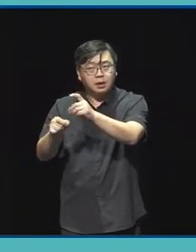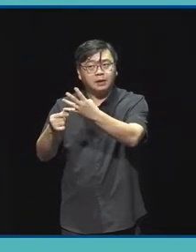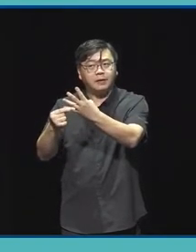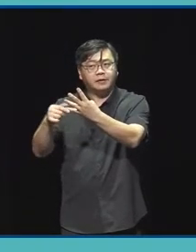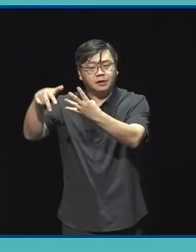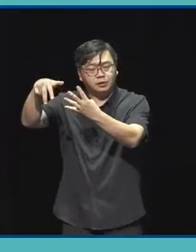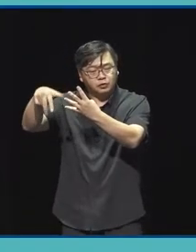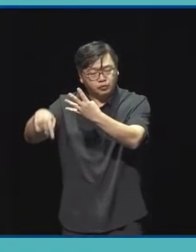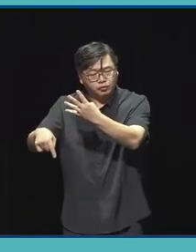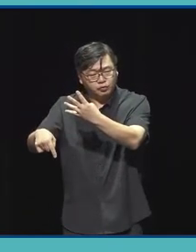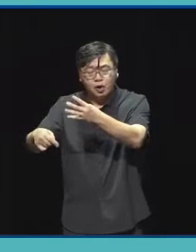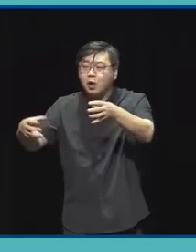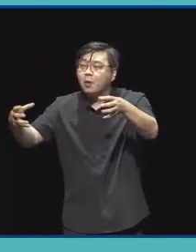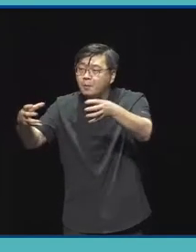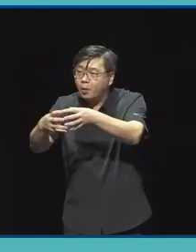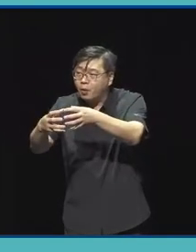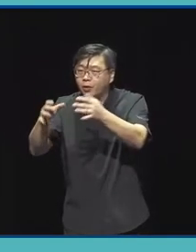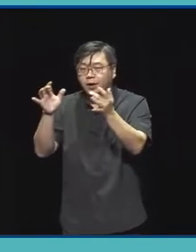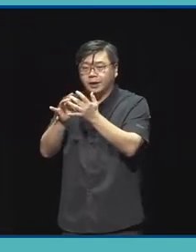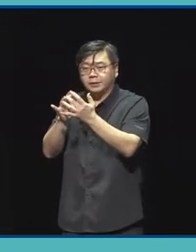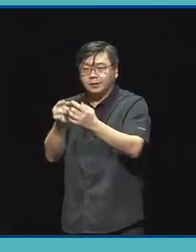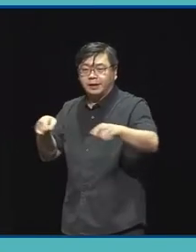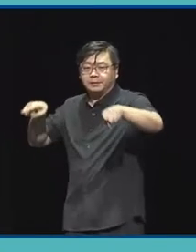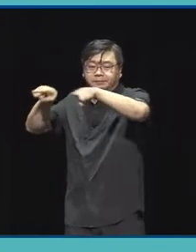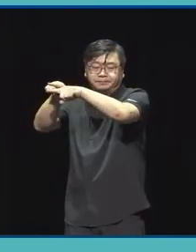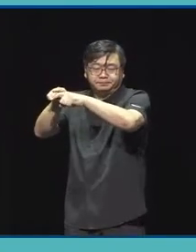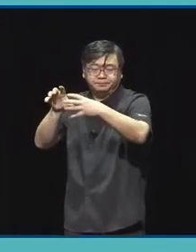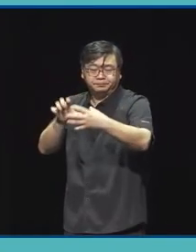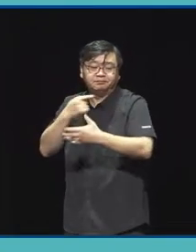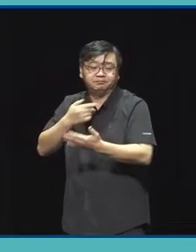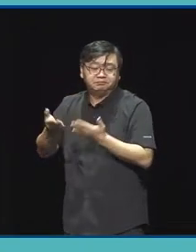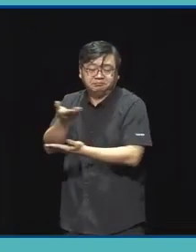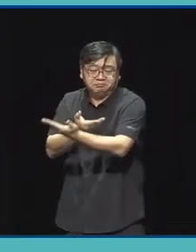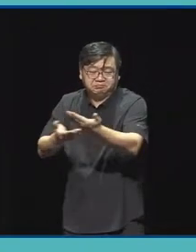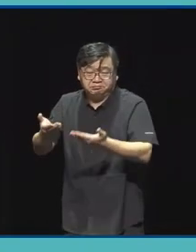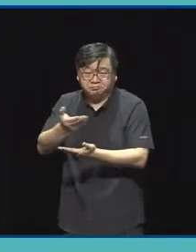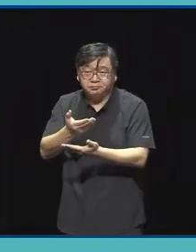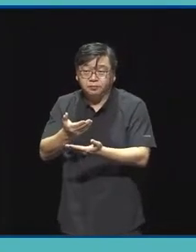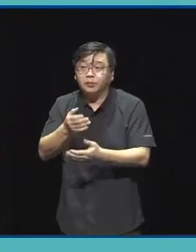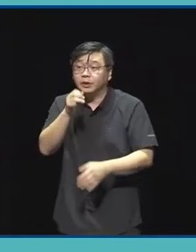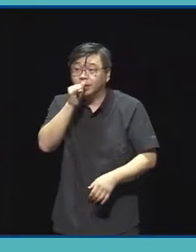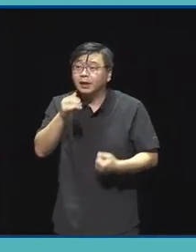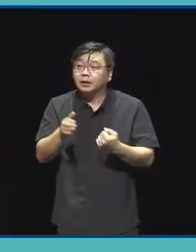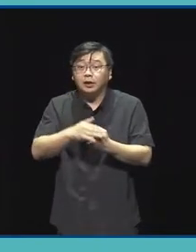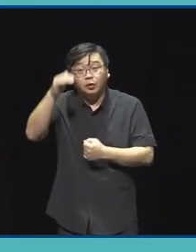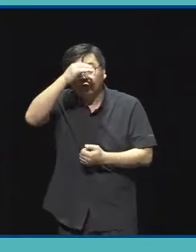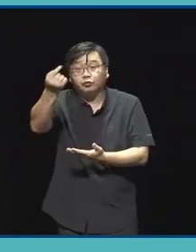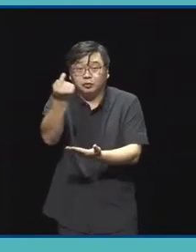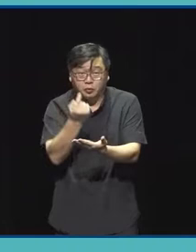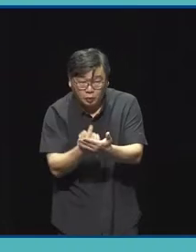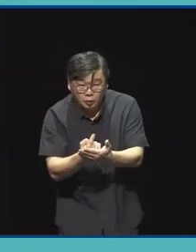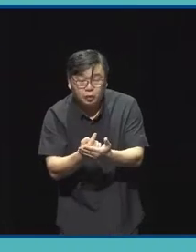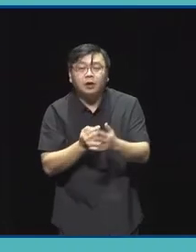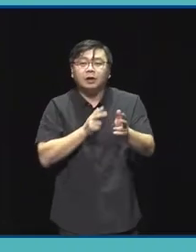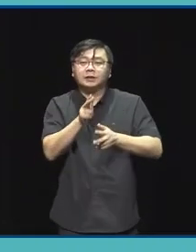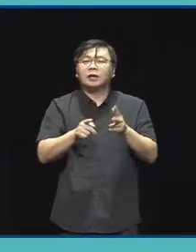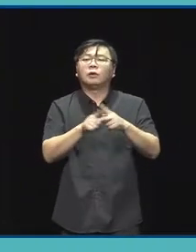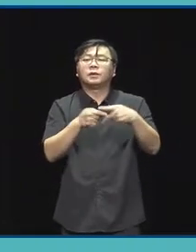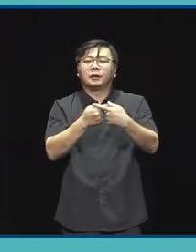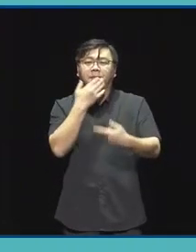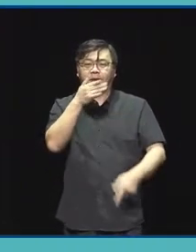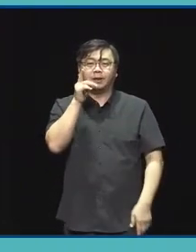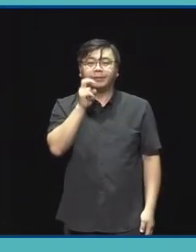하이브리드 형태의 성과 공유회를 준비하고 있으니 그 시간에 많이 참여해 주신다면 저희 사업에 대한 이해가 조금 더 도움이 되실 것으로